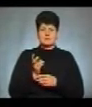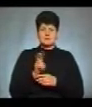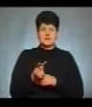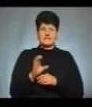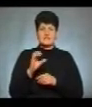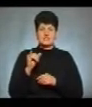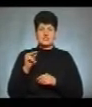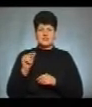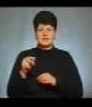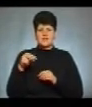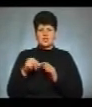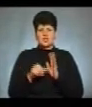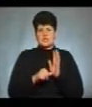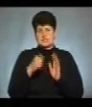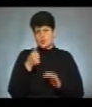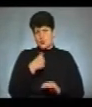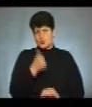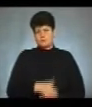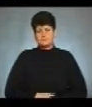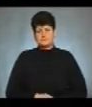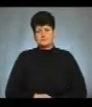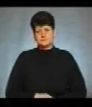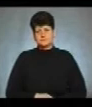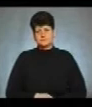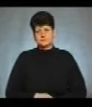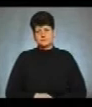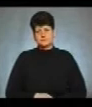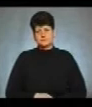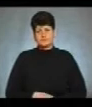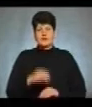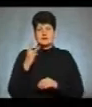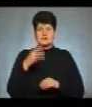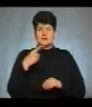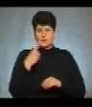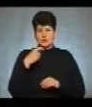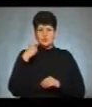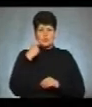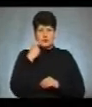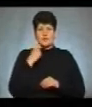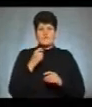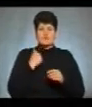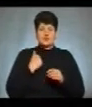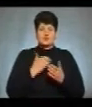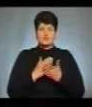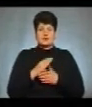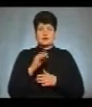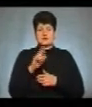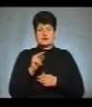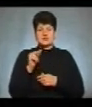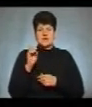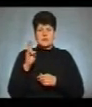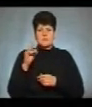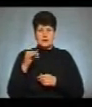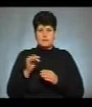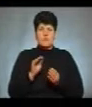січні 2016 року. 31-річного військовослужбовця Ярослава Чемного поховали